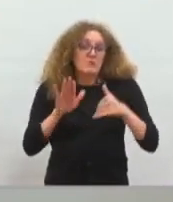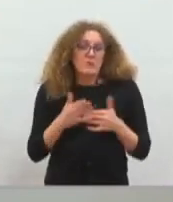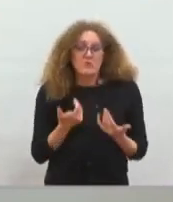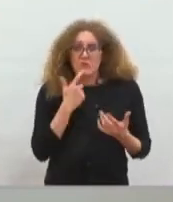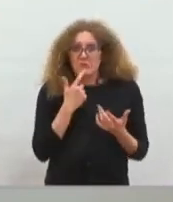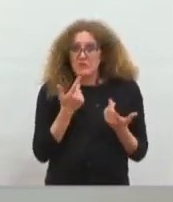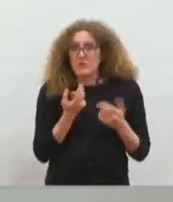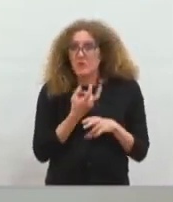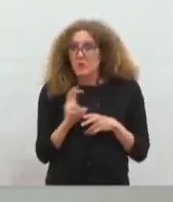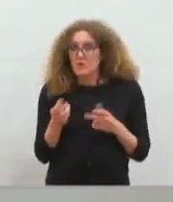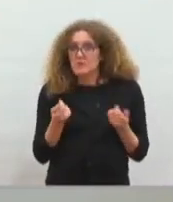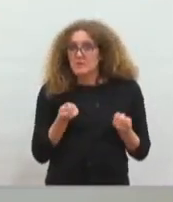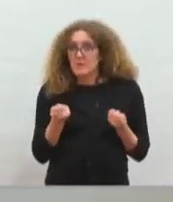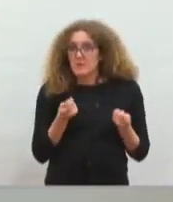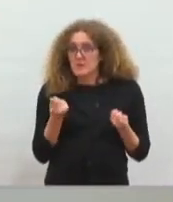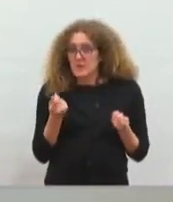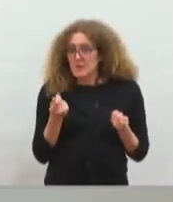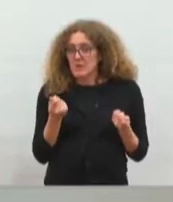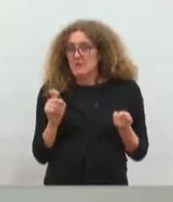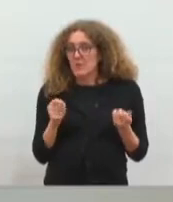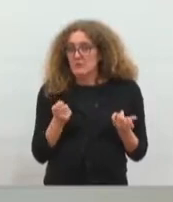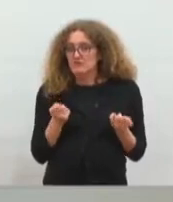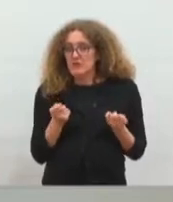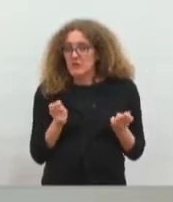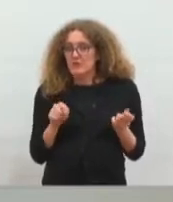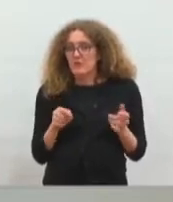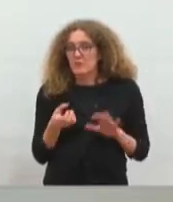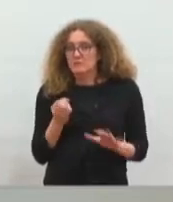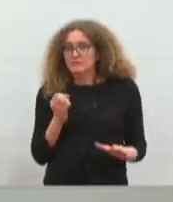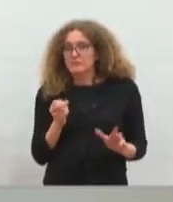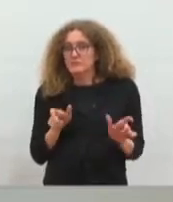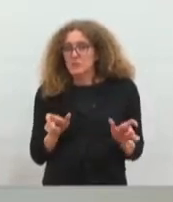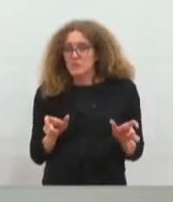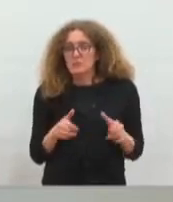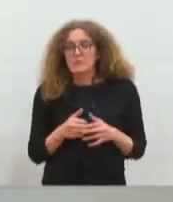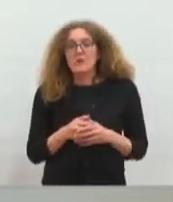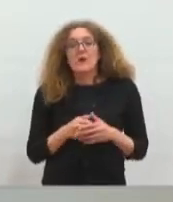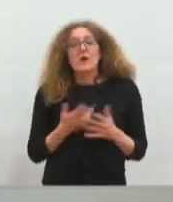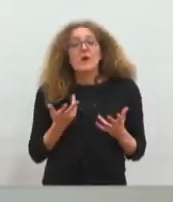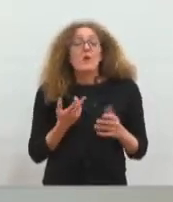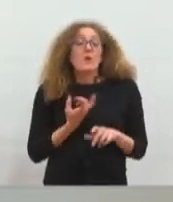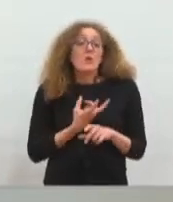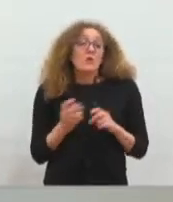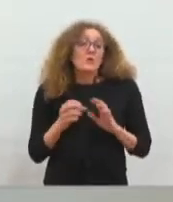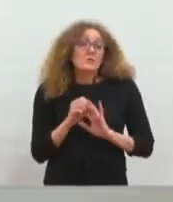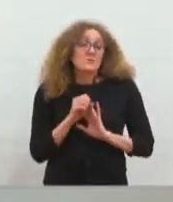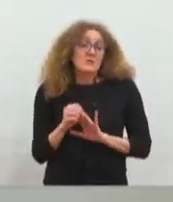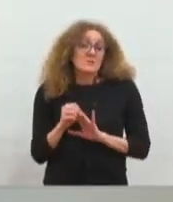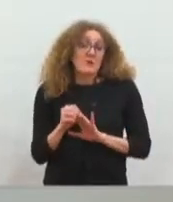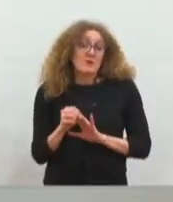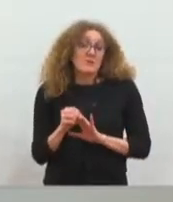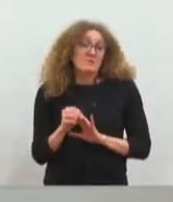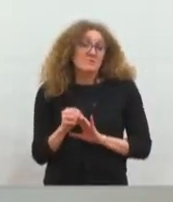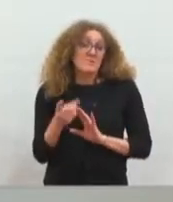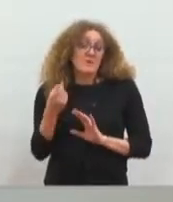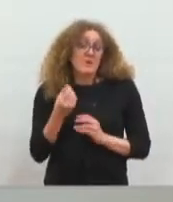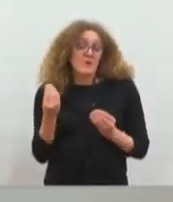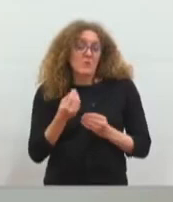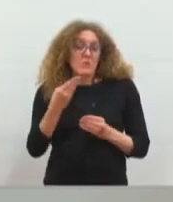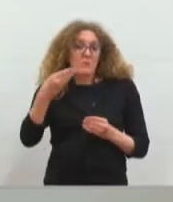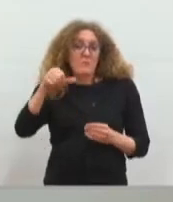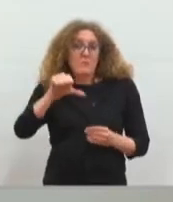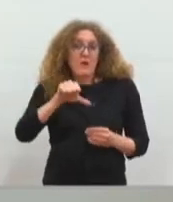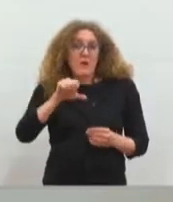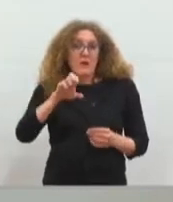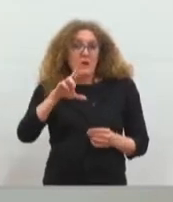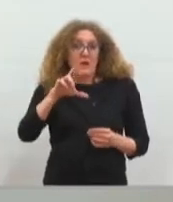maîtrisés. Je pense que le principal risque financier, il va être porté dans Maéra. Et nous avons fait un